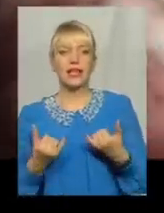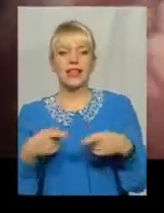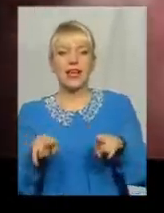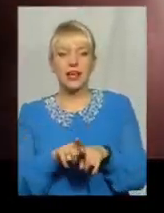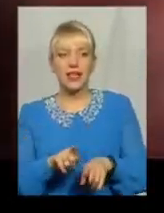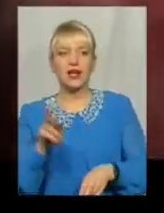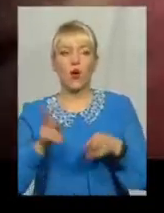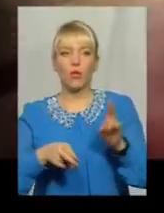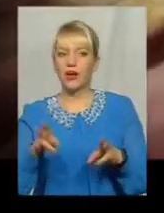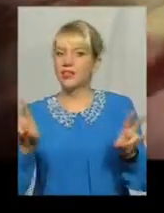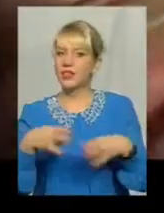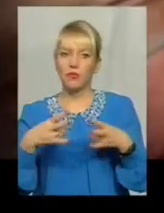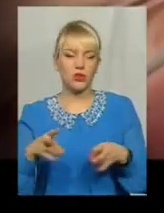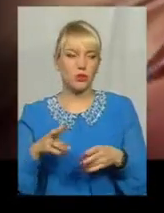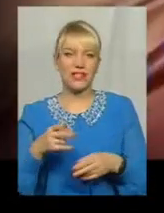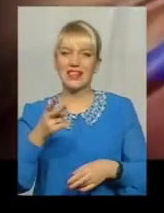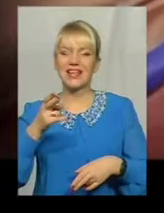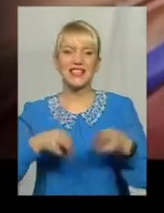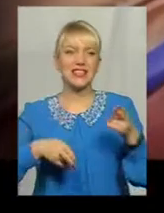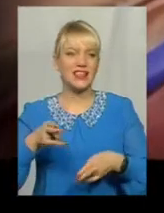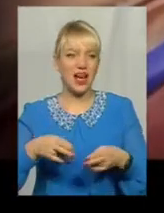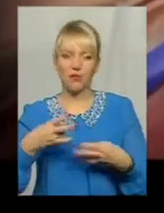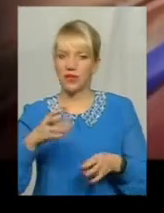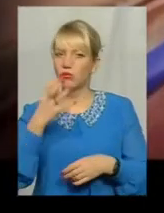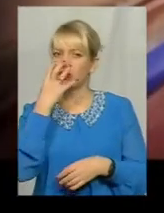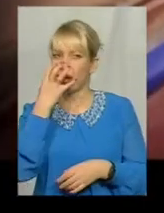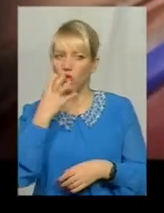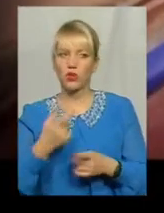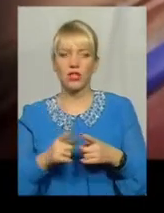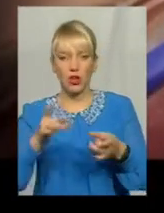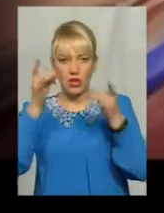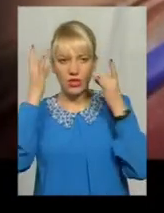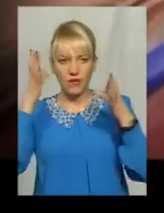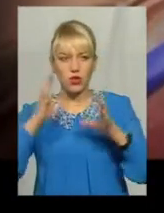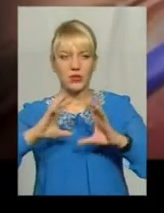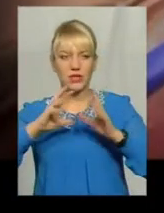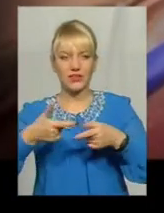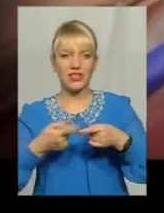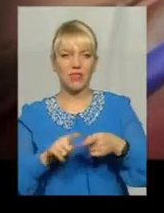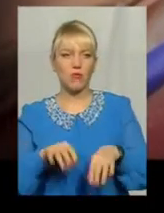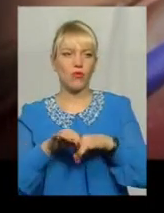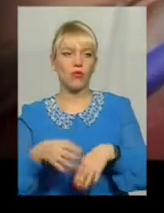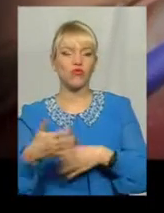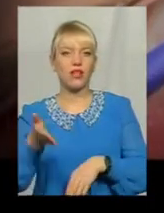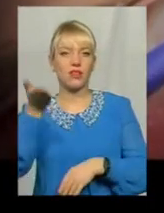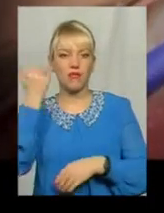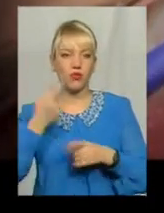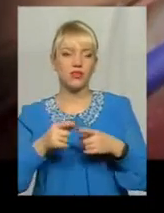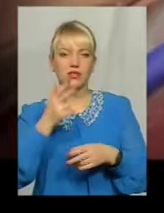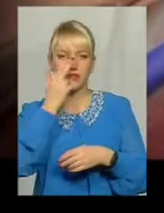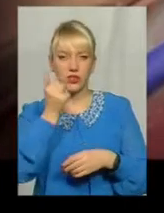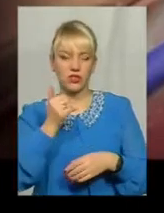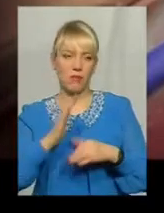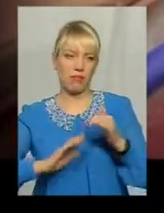операцій не потрібно ані скальпелю, ані наркозу У цивілізованому світі їх проводять уже давно, це звична